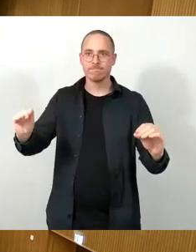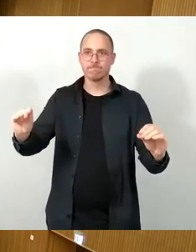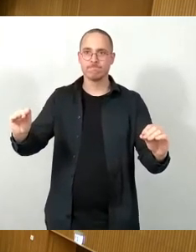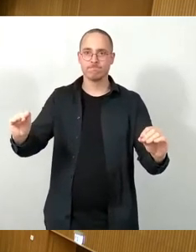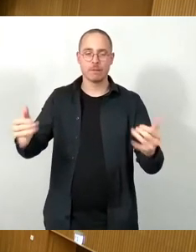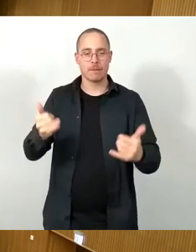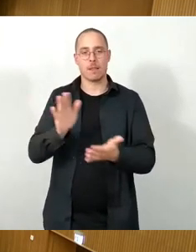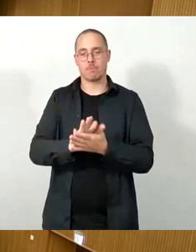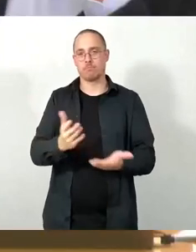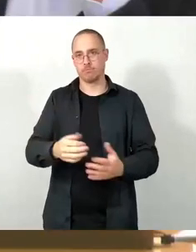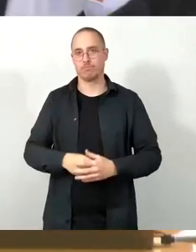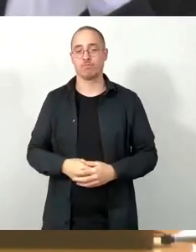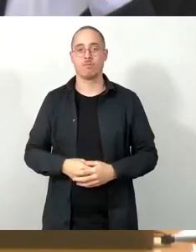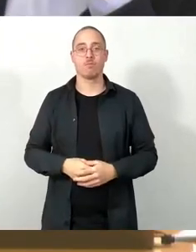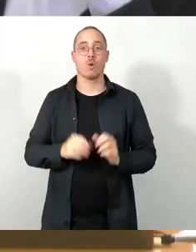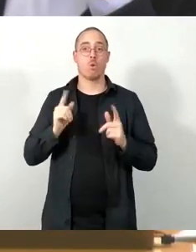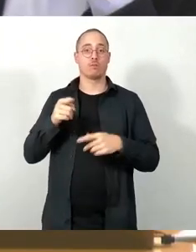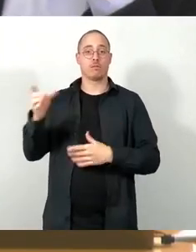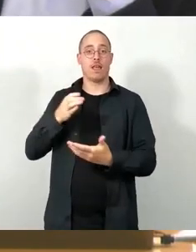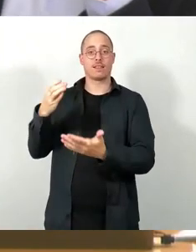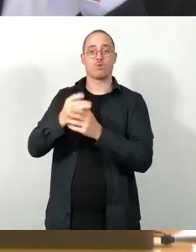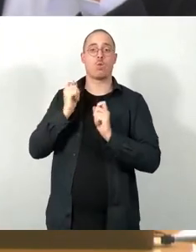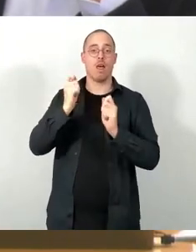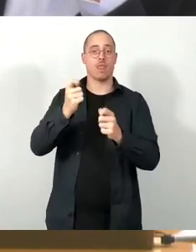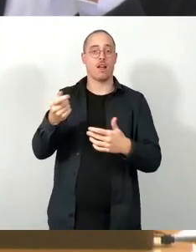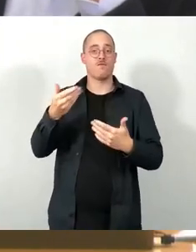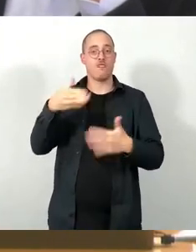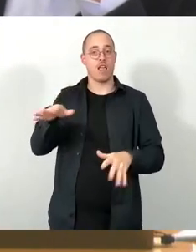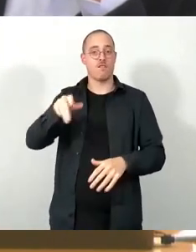jetzt hier mit eingebracht werden. Dann bitte schön, Frau Dagen, und dann steigen wir ein.